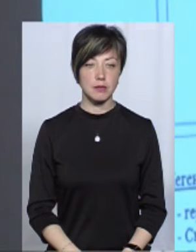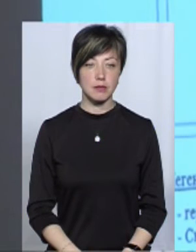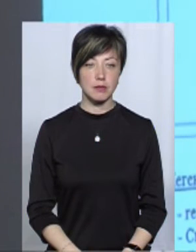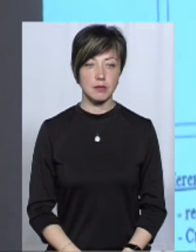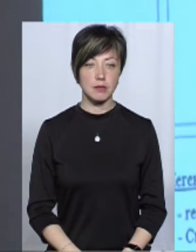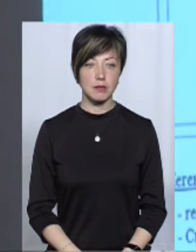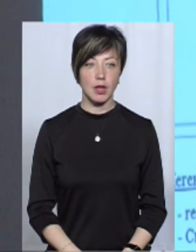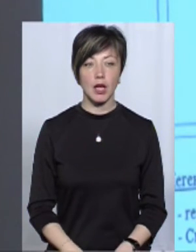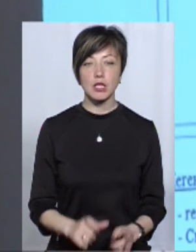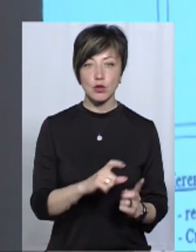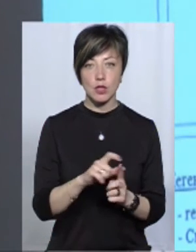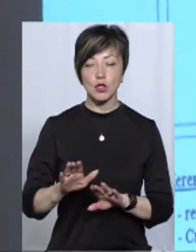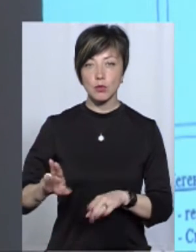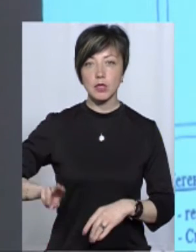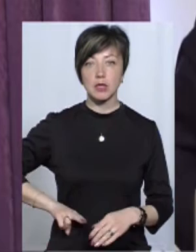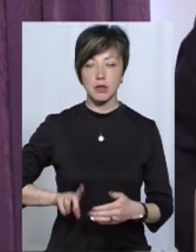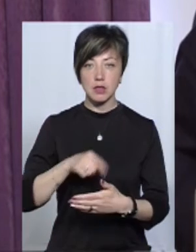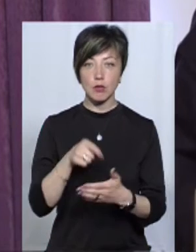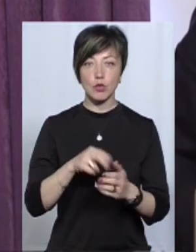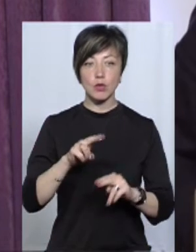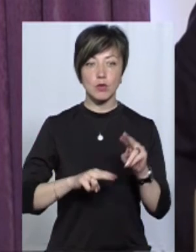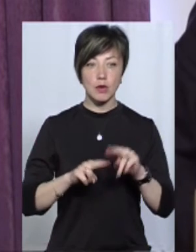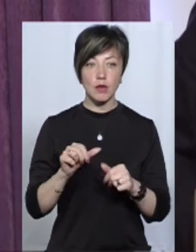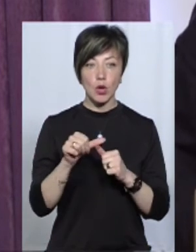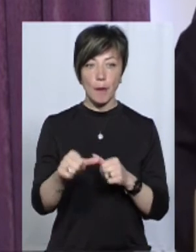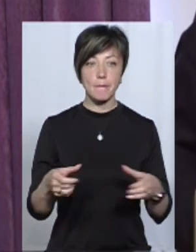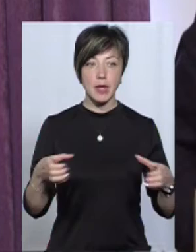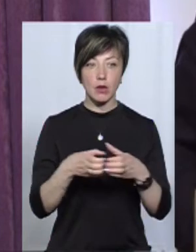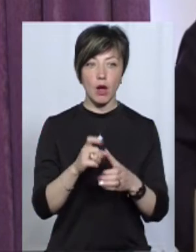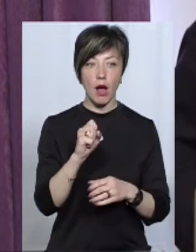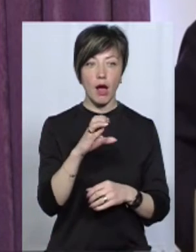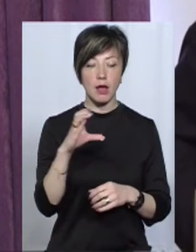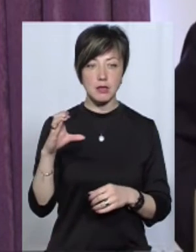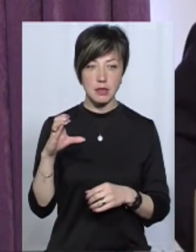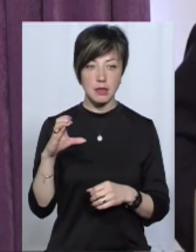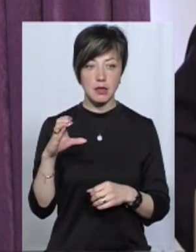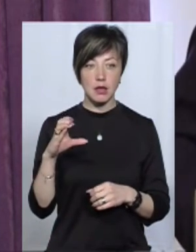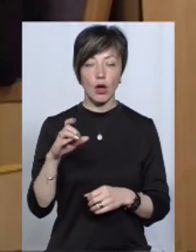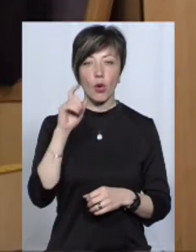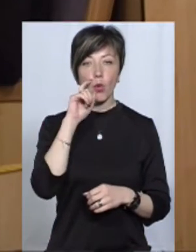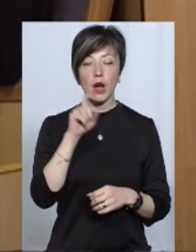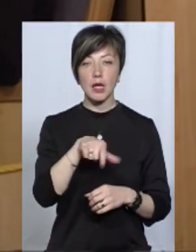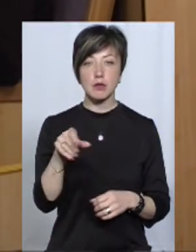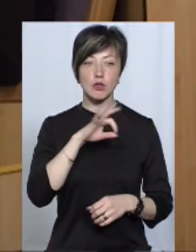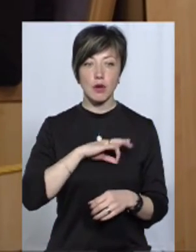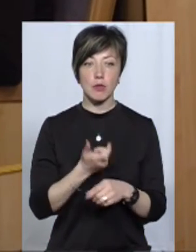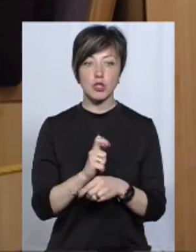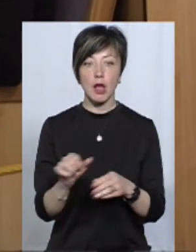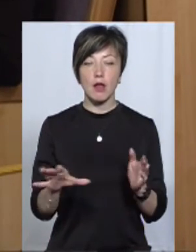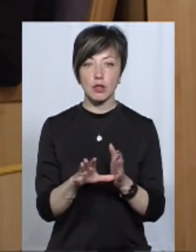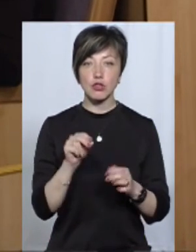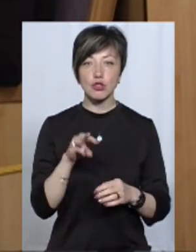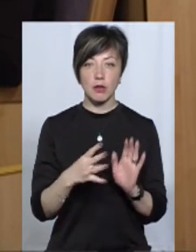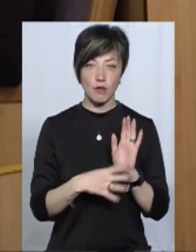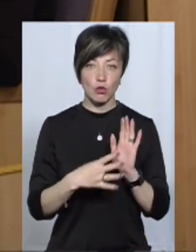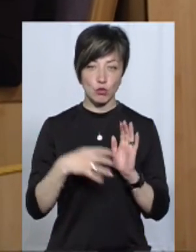За словами заступника директора з питань будівництва від окремленого підрозділу ХС Олега Рахлінського, українці споживають більше електроенергії,